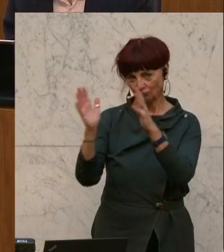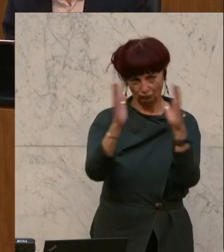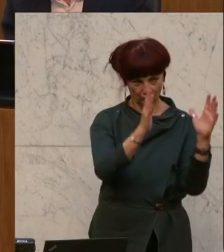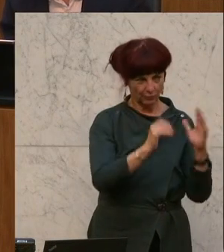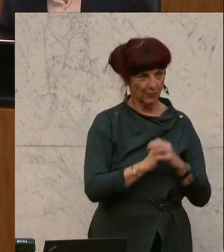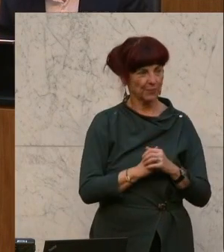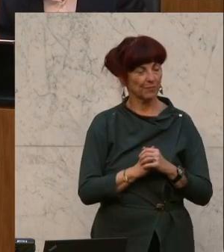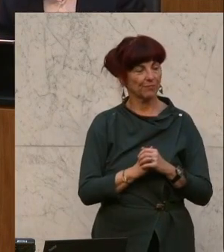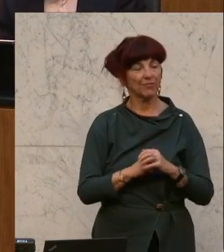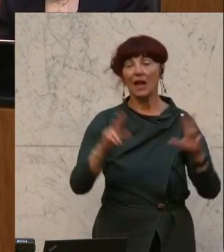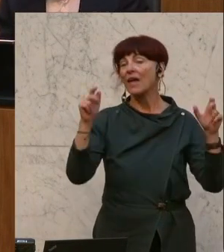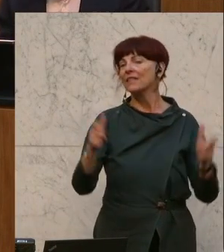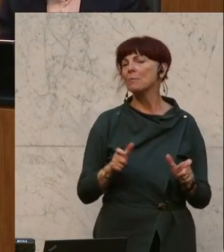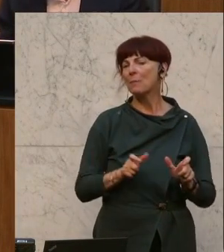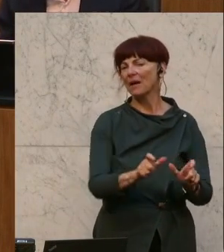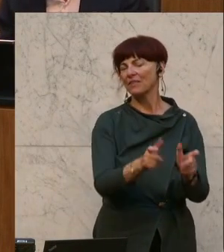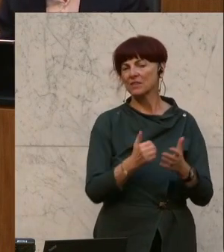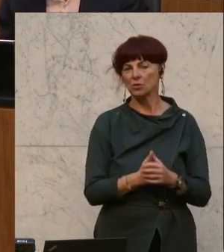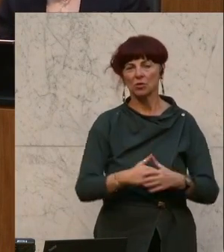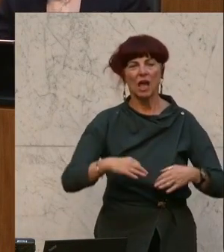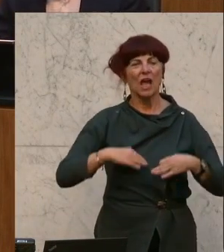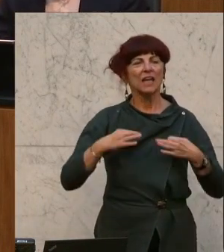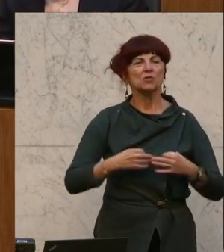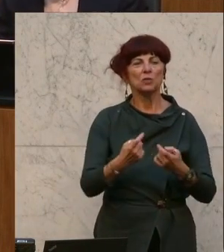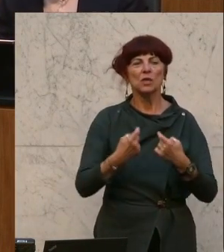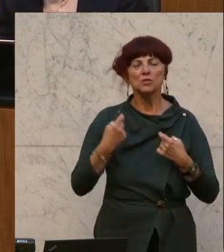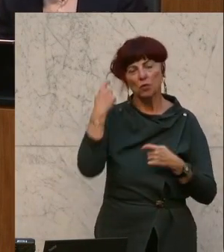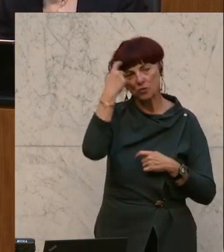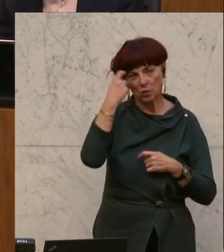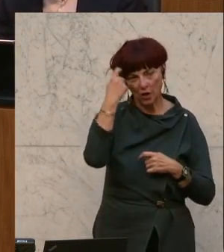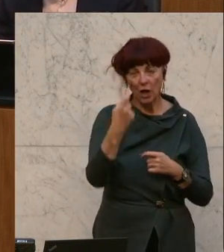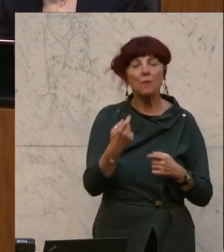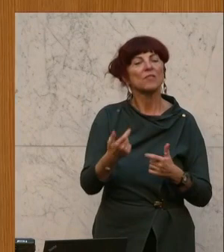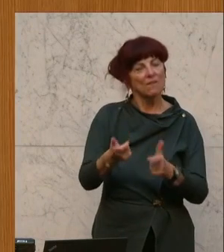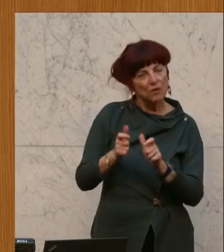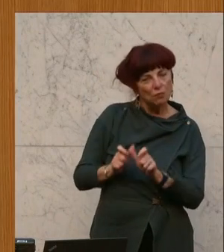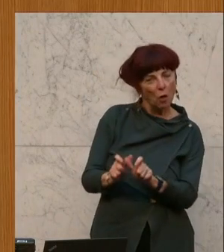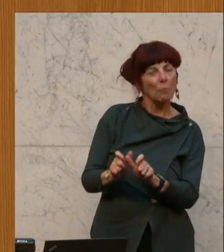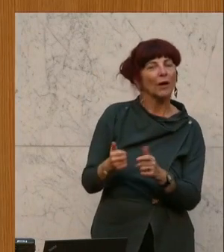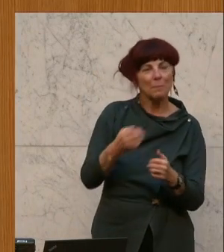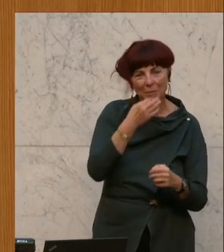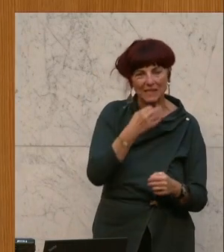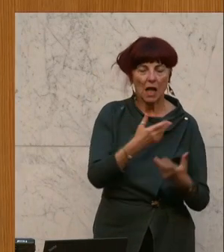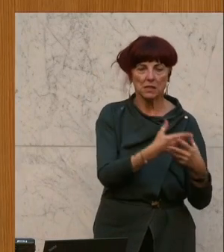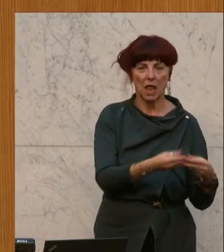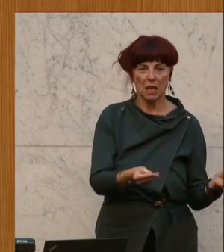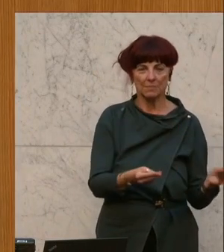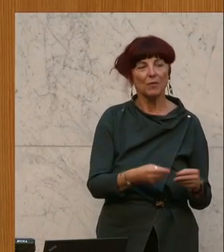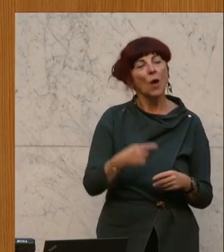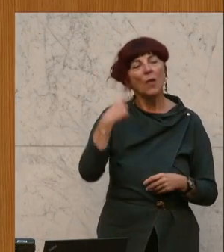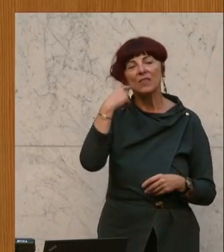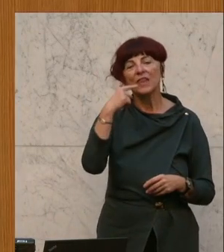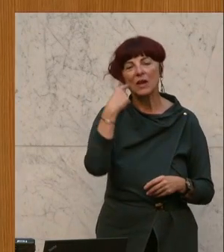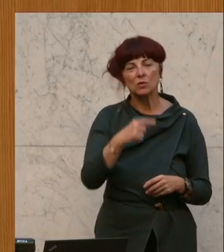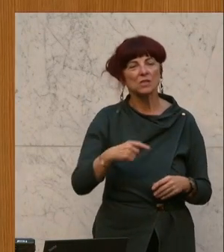Es geht um Prävention, also um Gesundheitsvorsorge. Vorbeugen ist besser als heilen. Und die NEOS haben im Gesundheitsausschuss einen